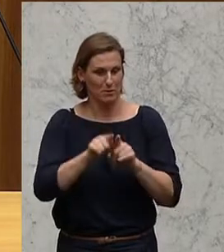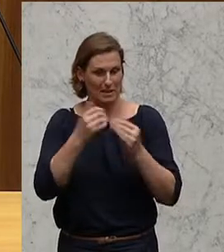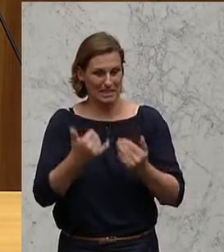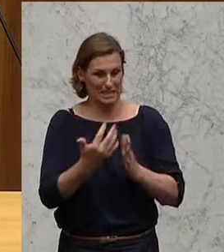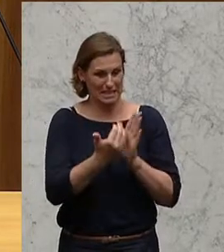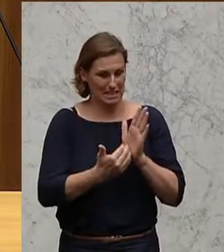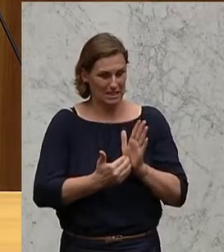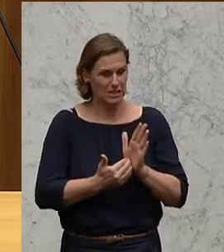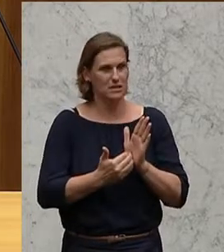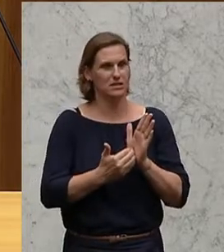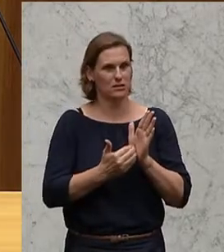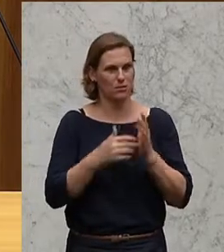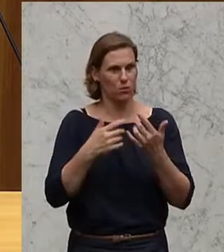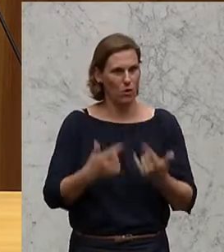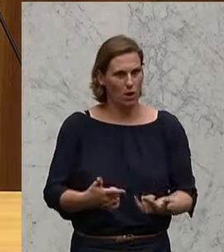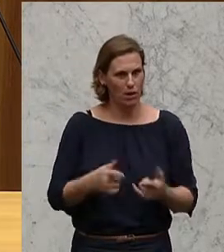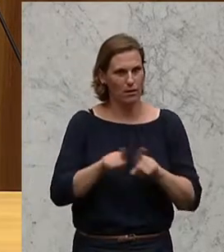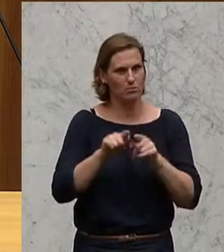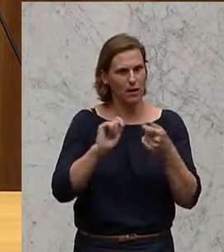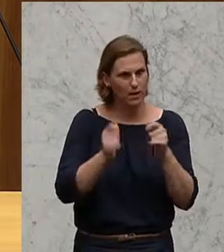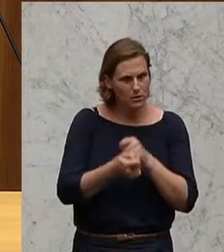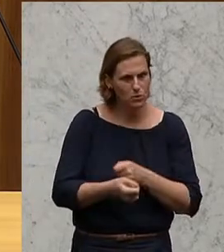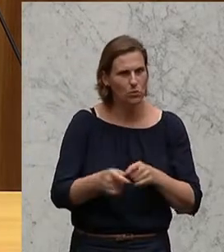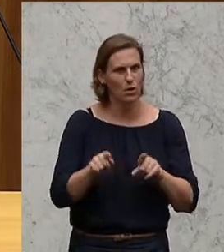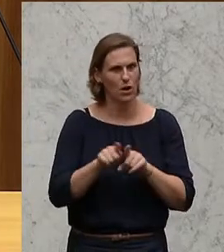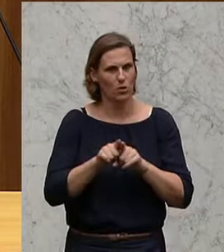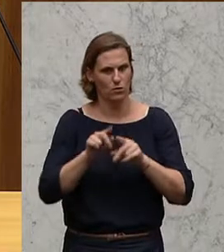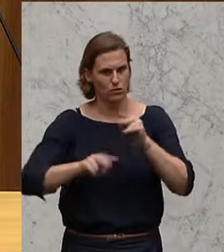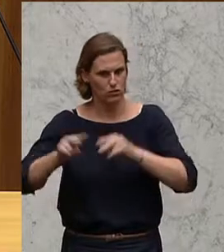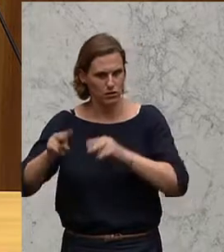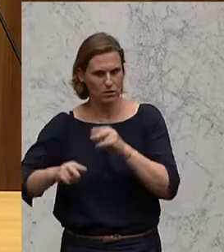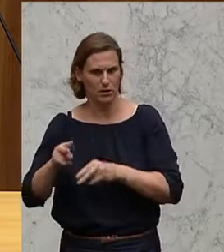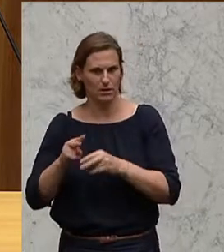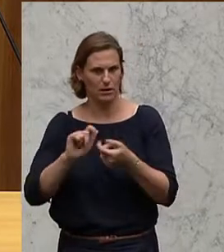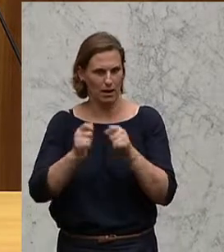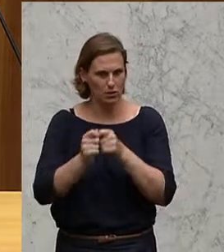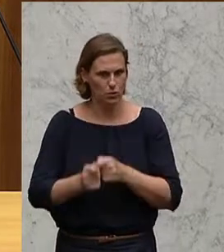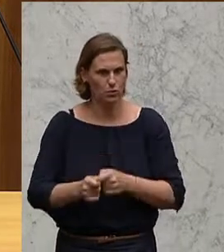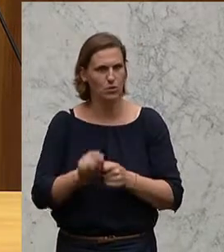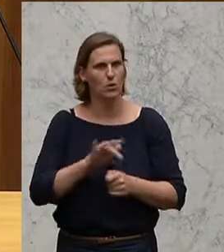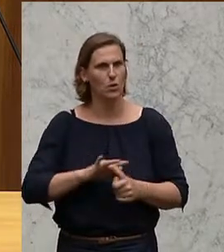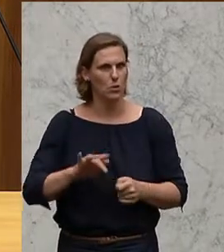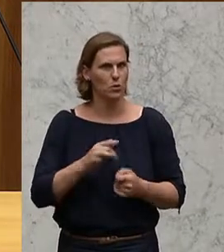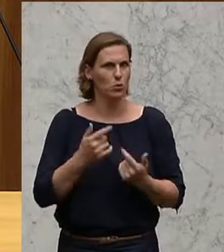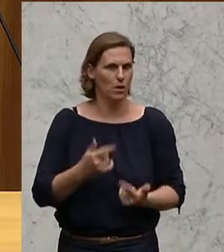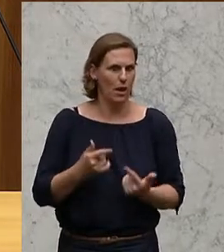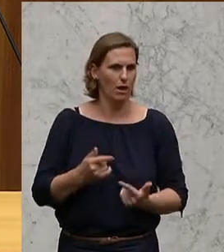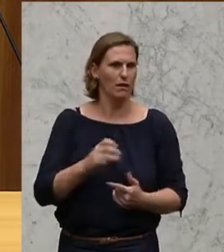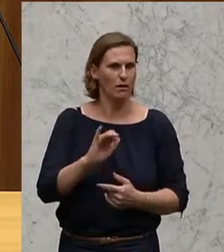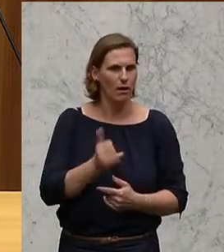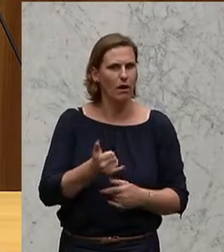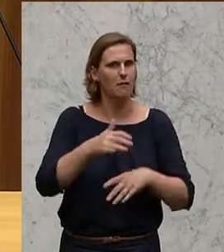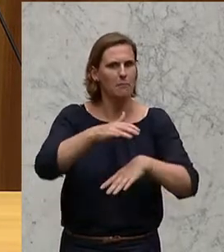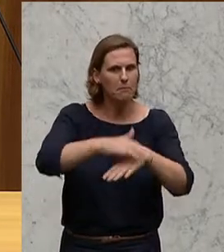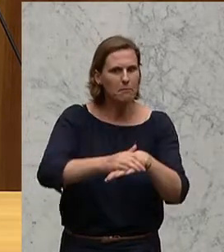bzw. Änderungen des UG 2002 und des HSG 2005 ist zu sagen, dass wir grundsätzlich natürlich erkennen